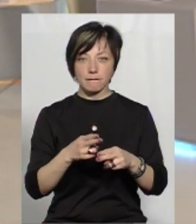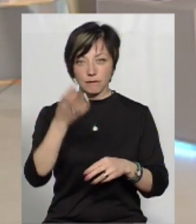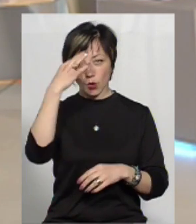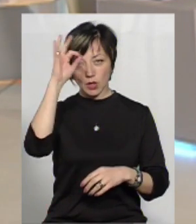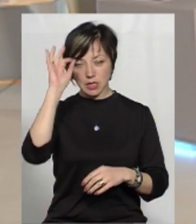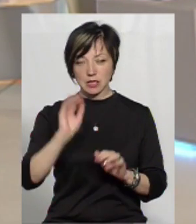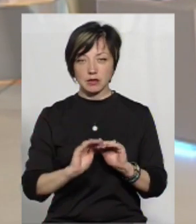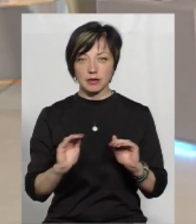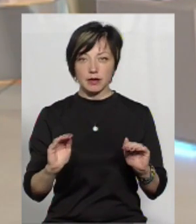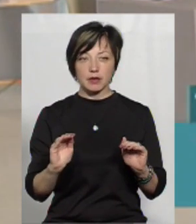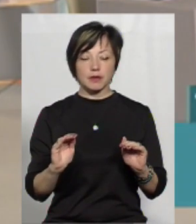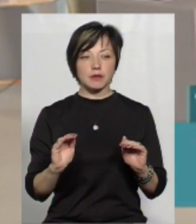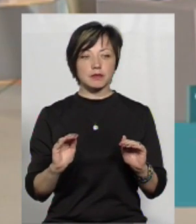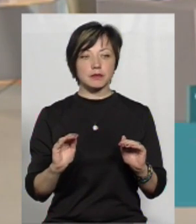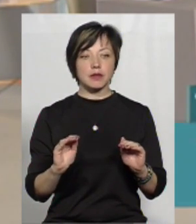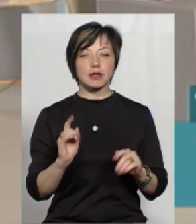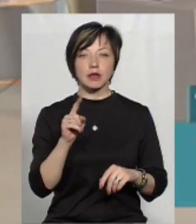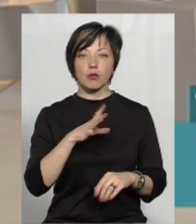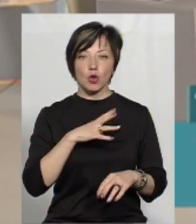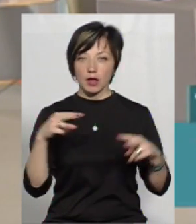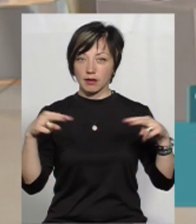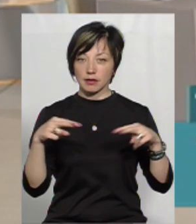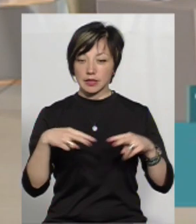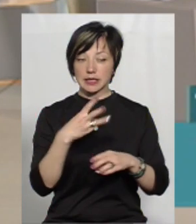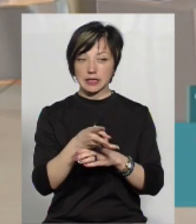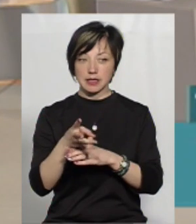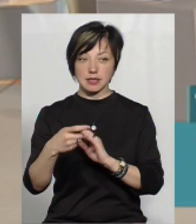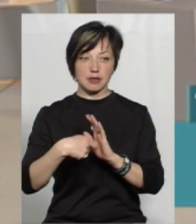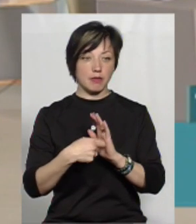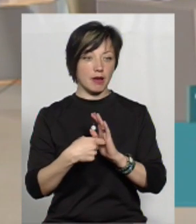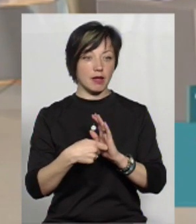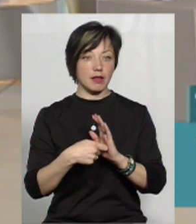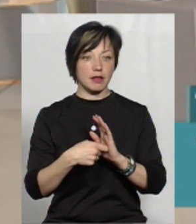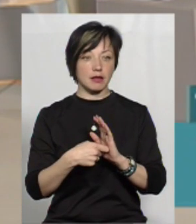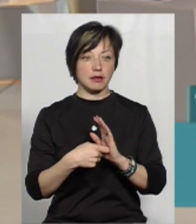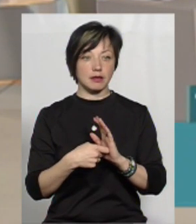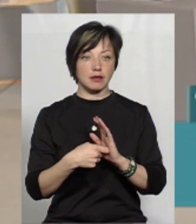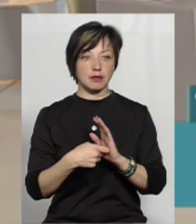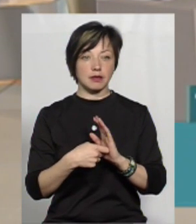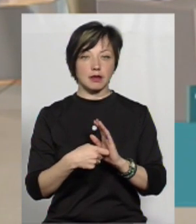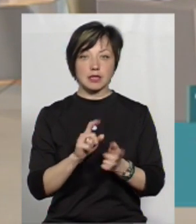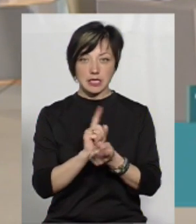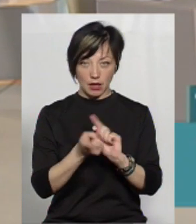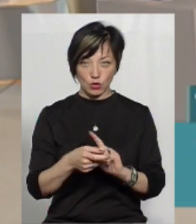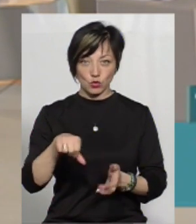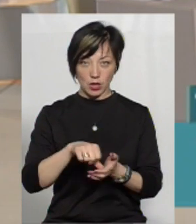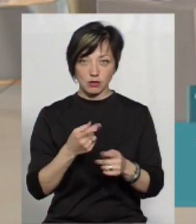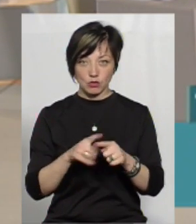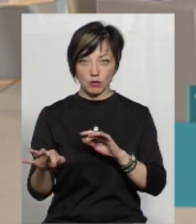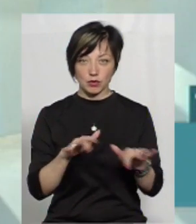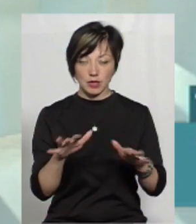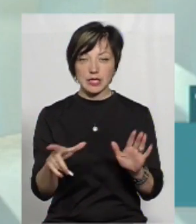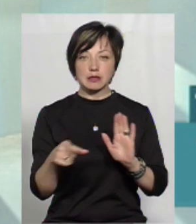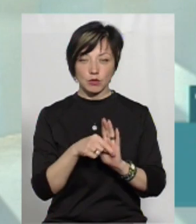превенції, там були глядачі, які знімали це. Вони фактично стали учасниками цього